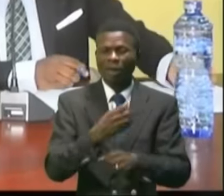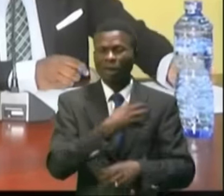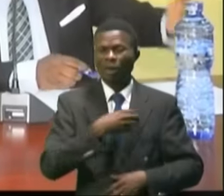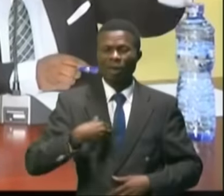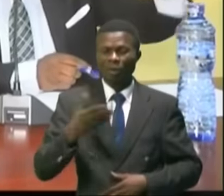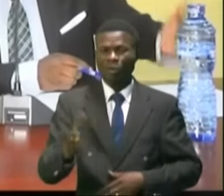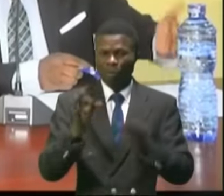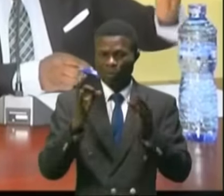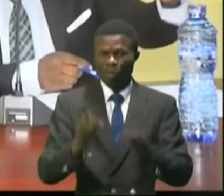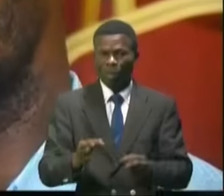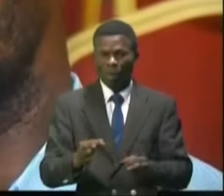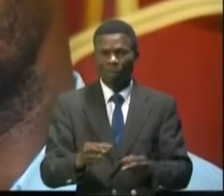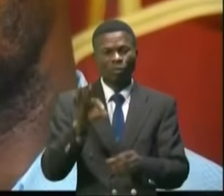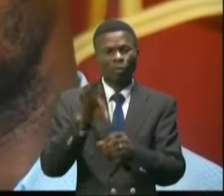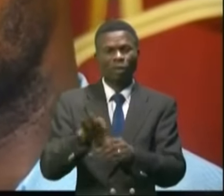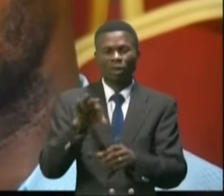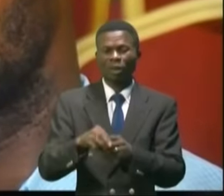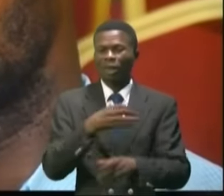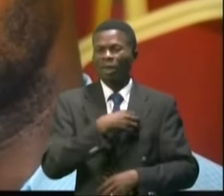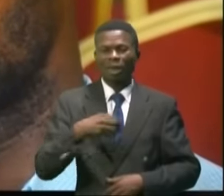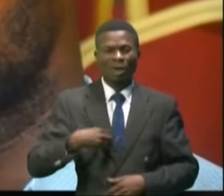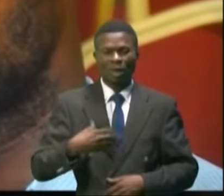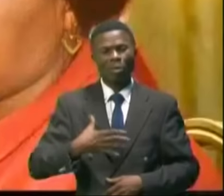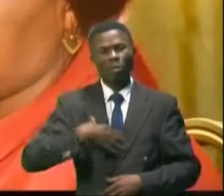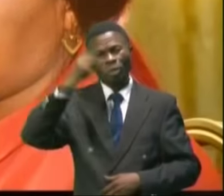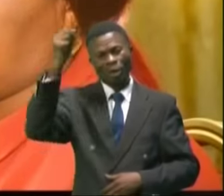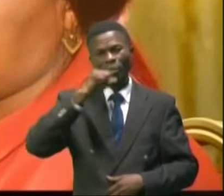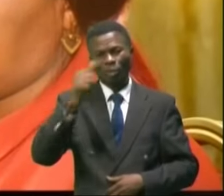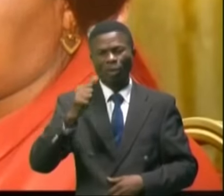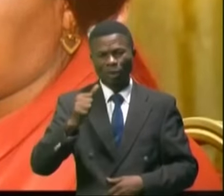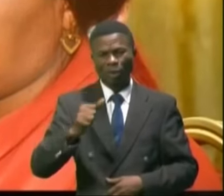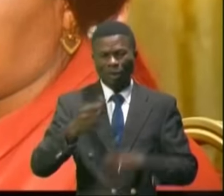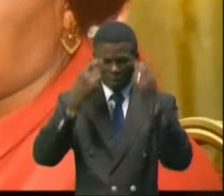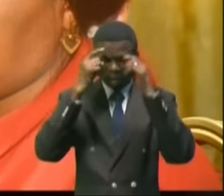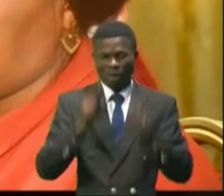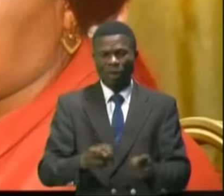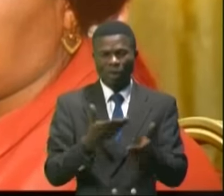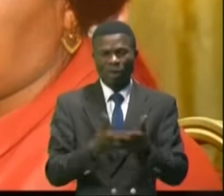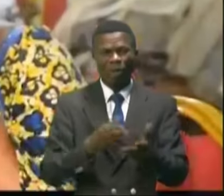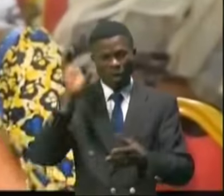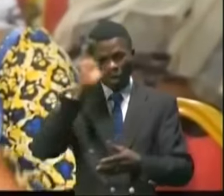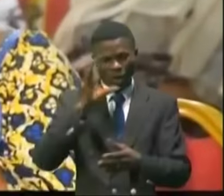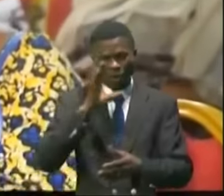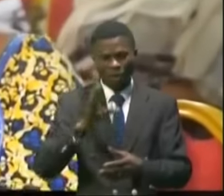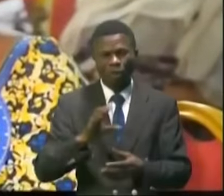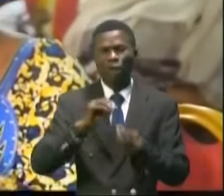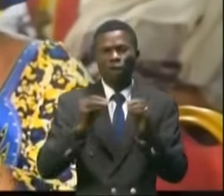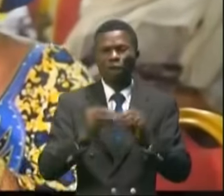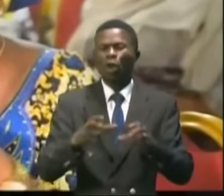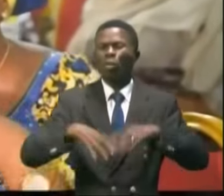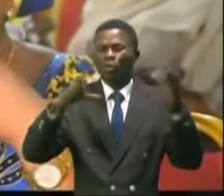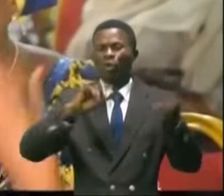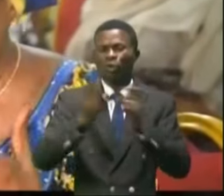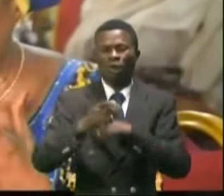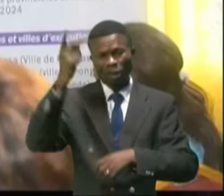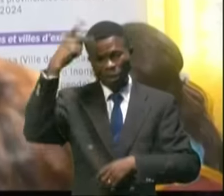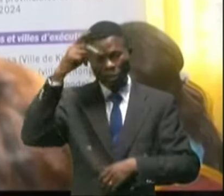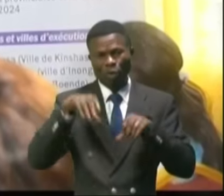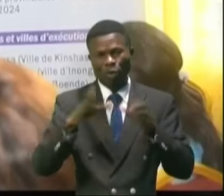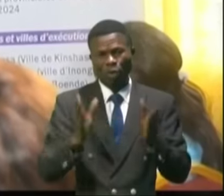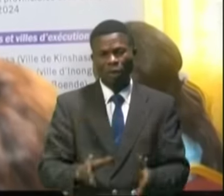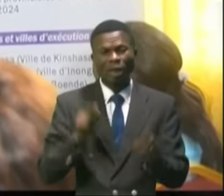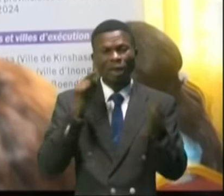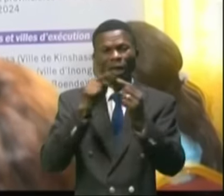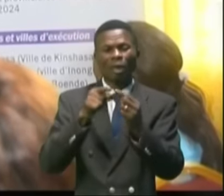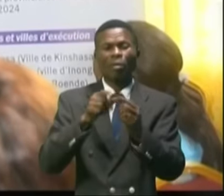aux élections, les femmes ne désarment pas. Elles sont plus que déterminées à lutter pour changer les paysages politiques congolais. C'est l'un des